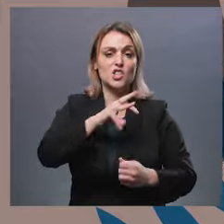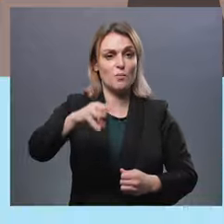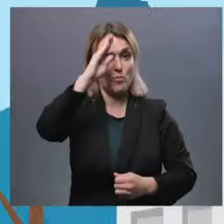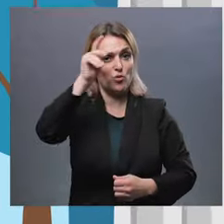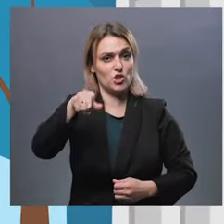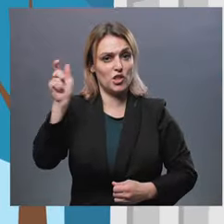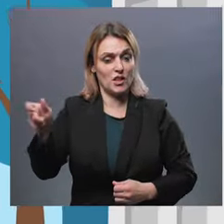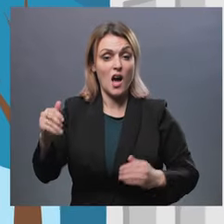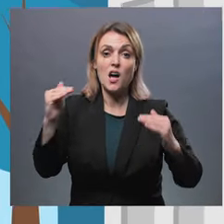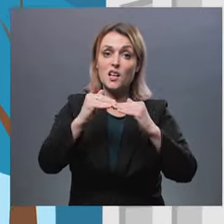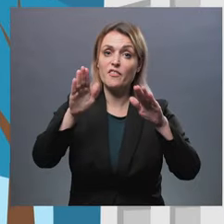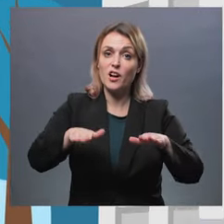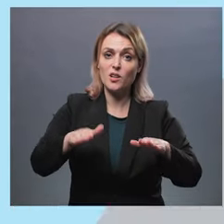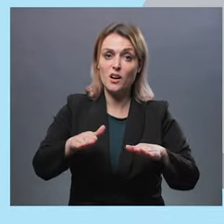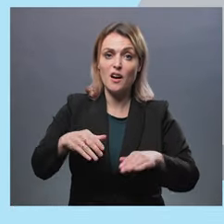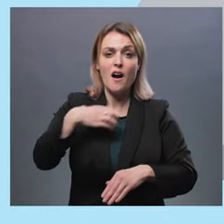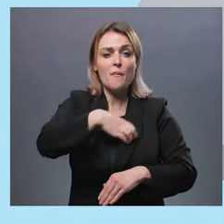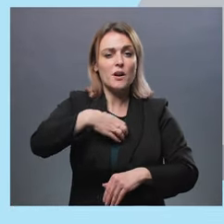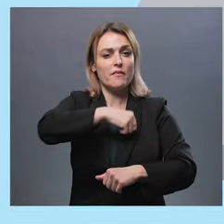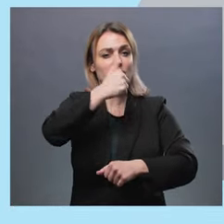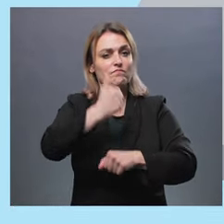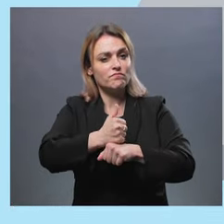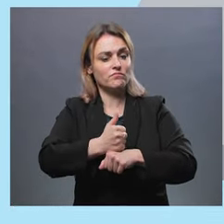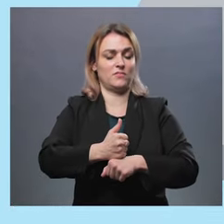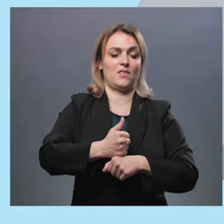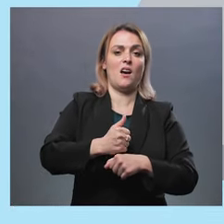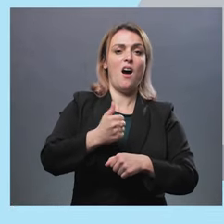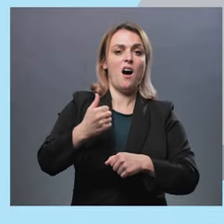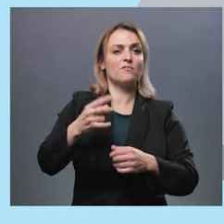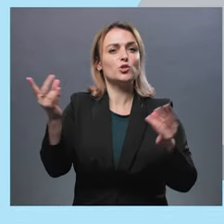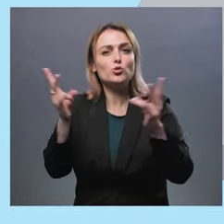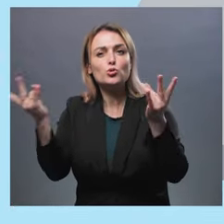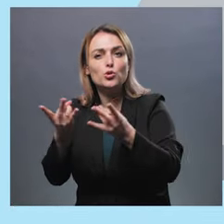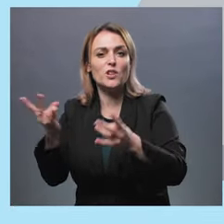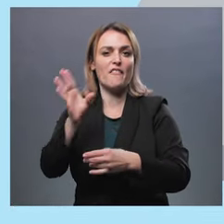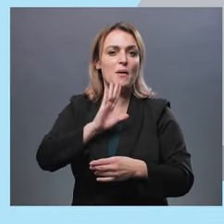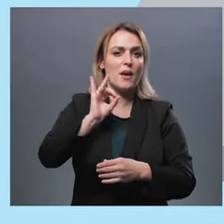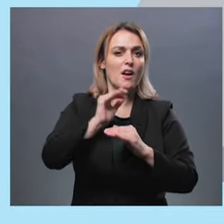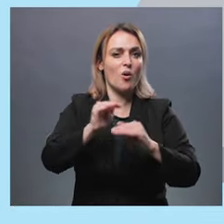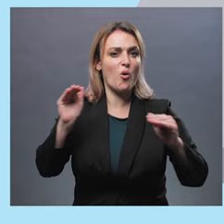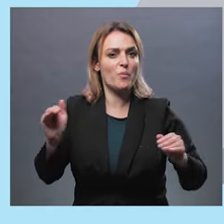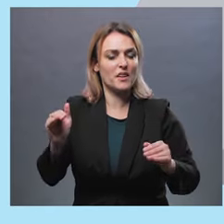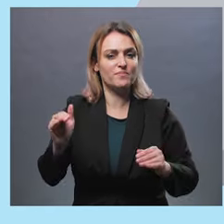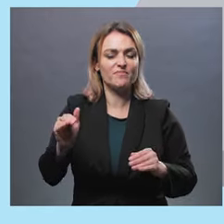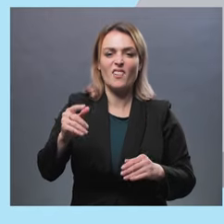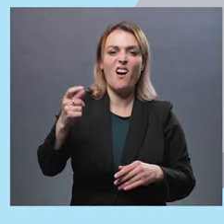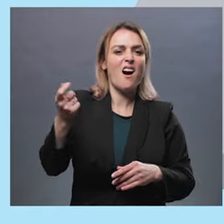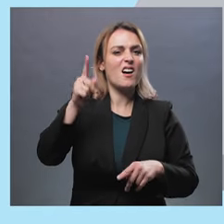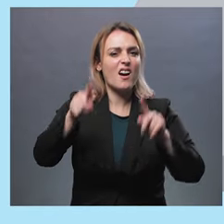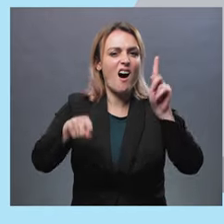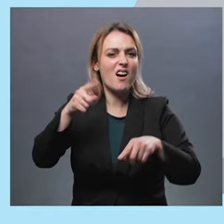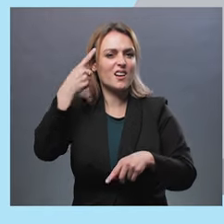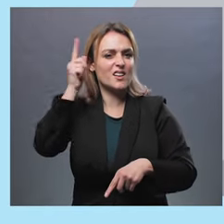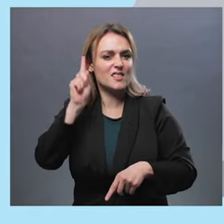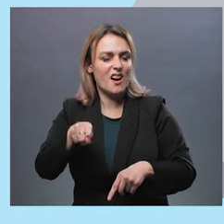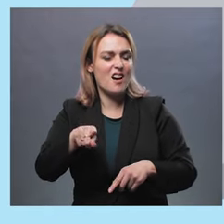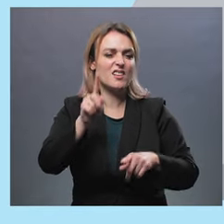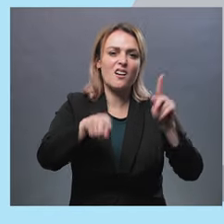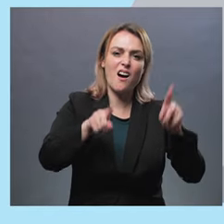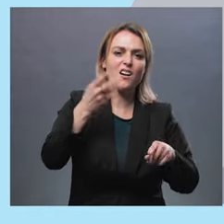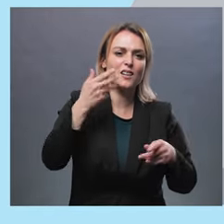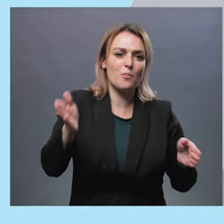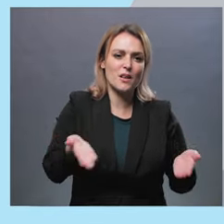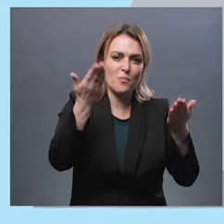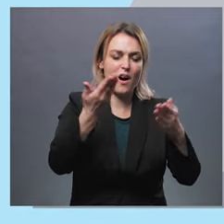bărbații. La nivel local, prioritățile și nevoile specifice ale femeilor și copiilor nu sunt cunoscute și rare ori ajung în